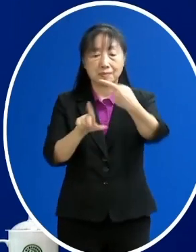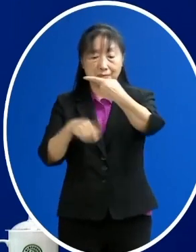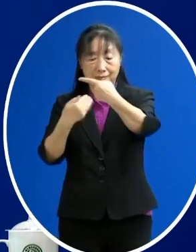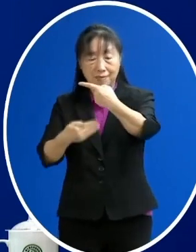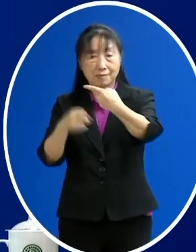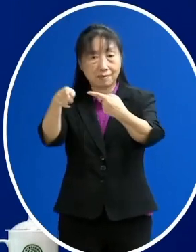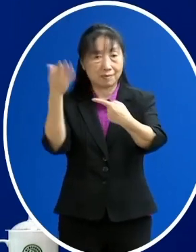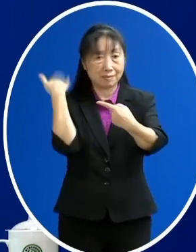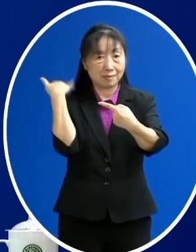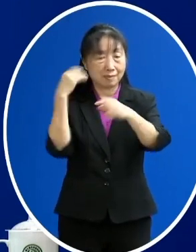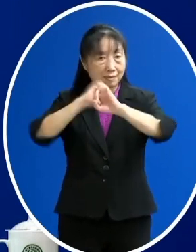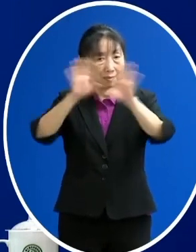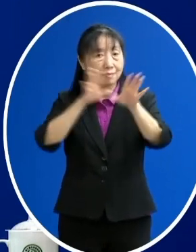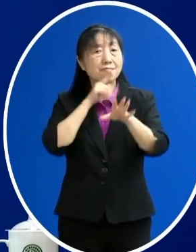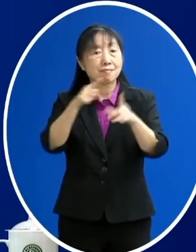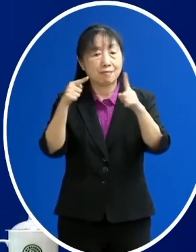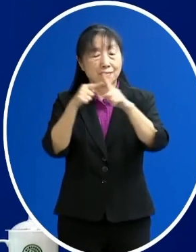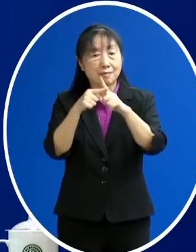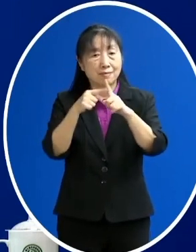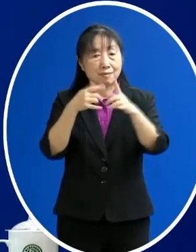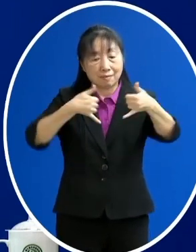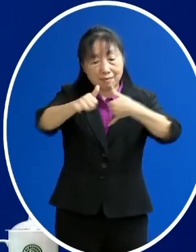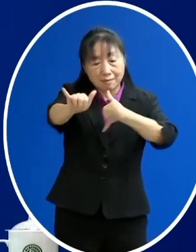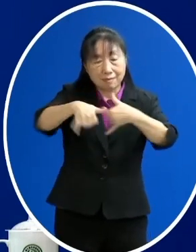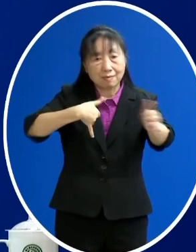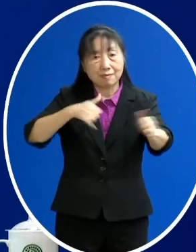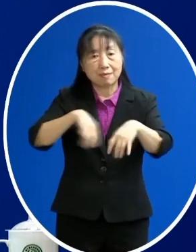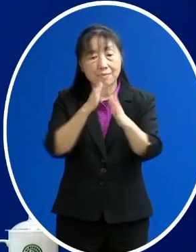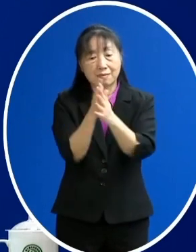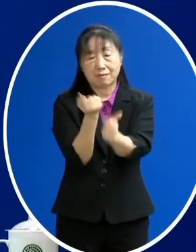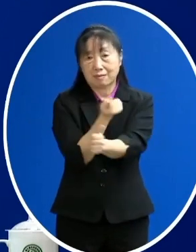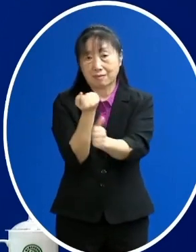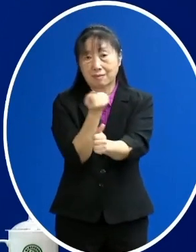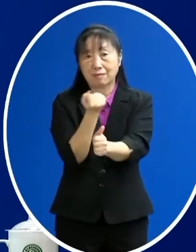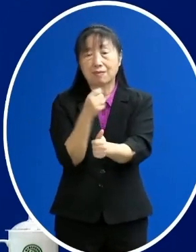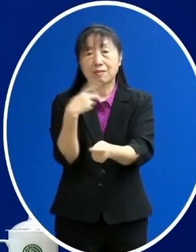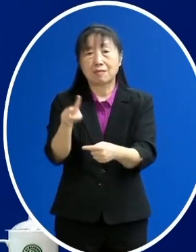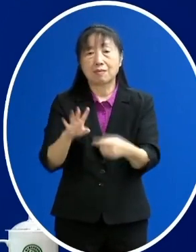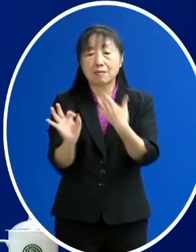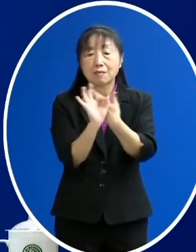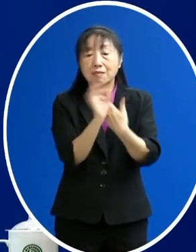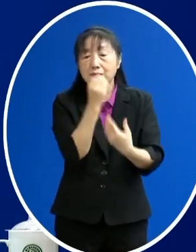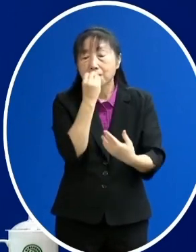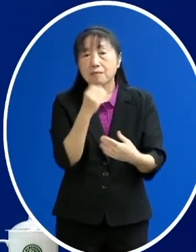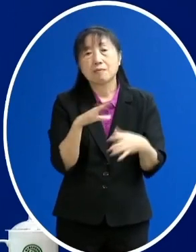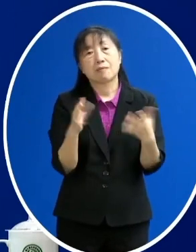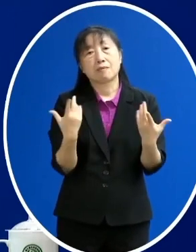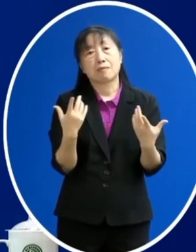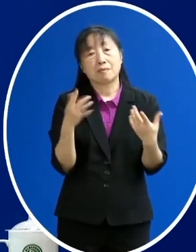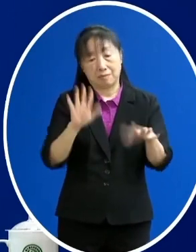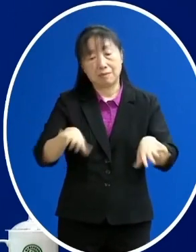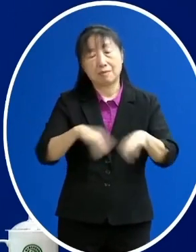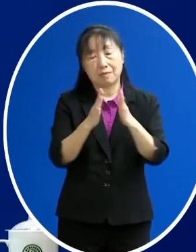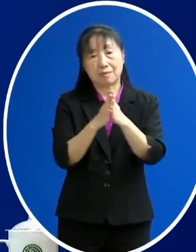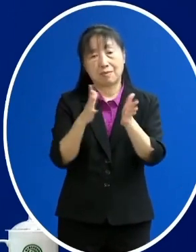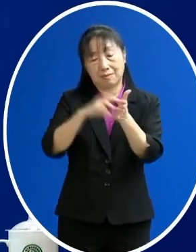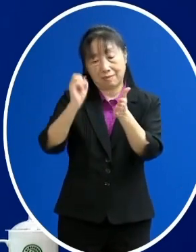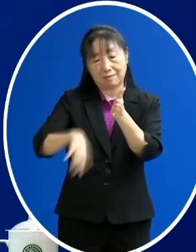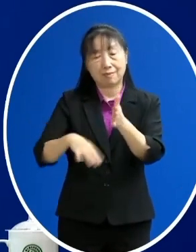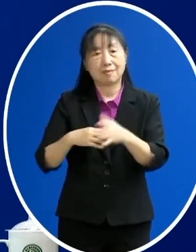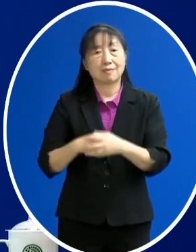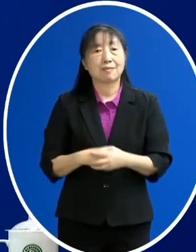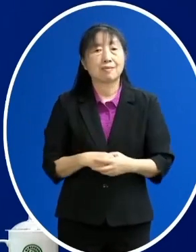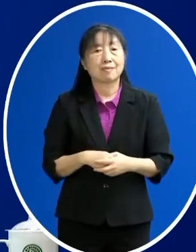有規定說要進行人流管制以及禁止開放試吃這個部分在這一次也都恢復取消